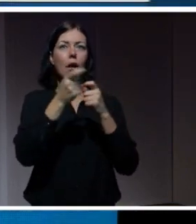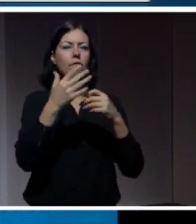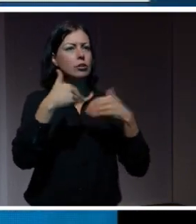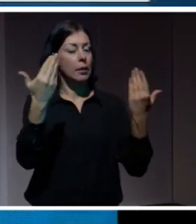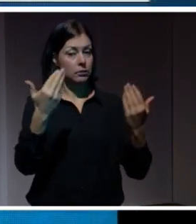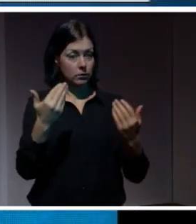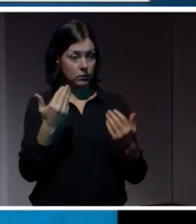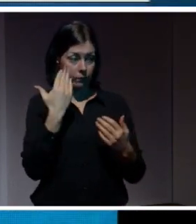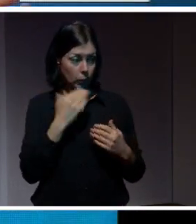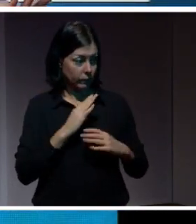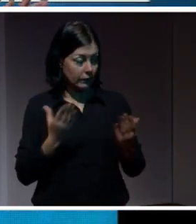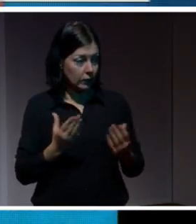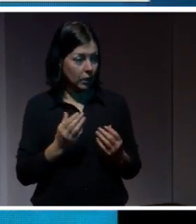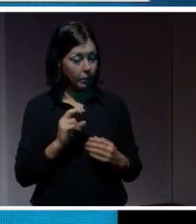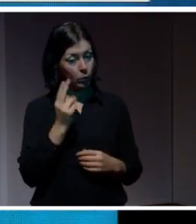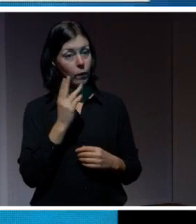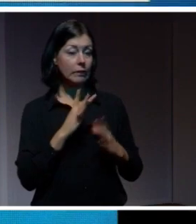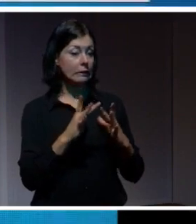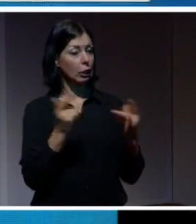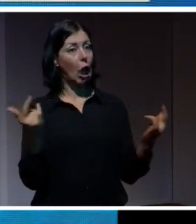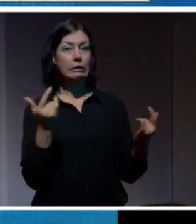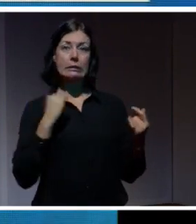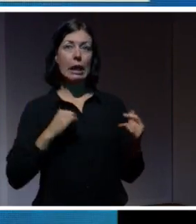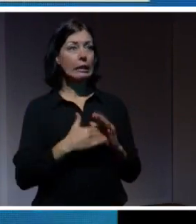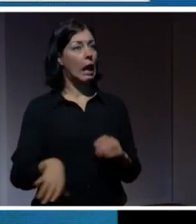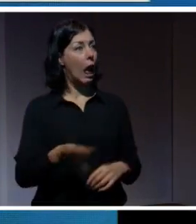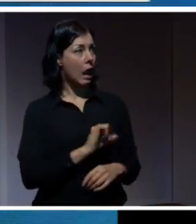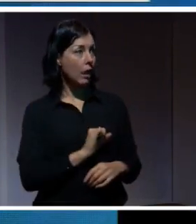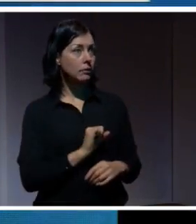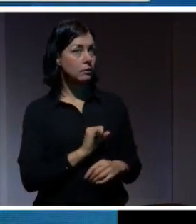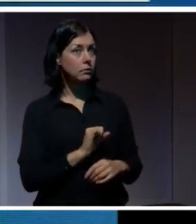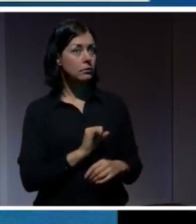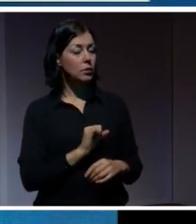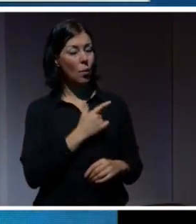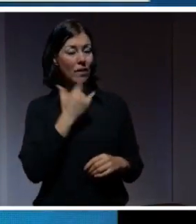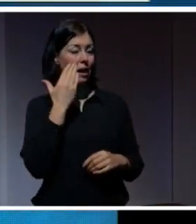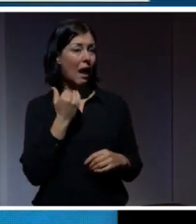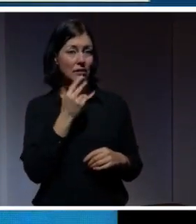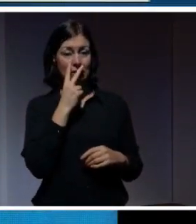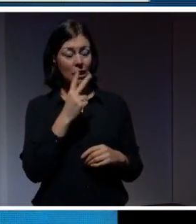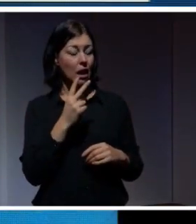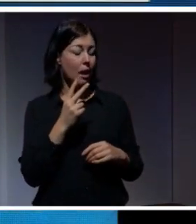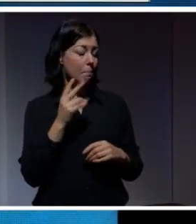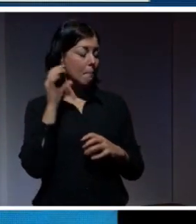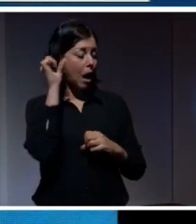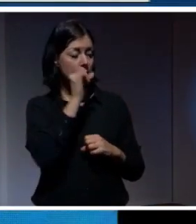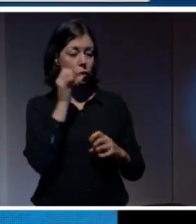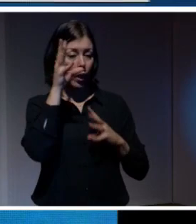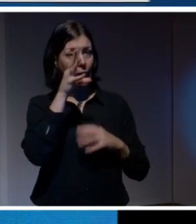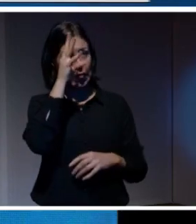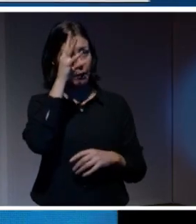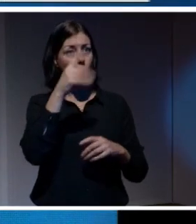Det fanns inte förr. Och nu finns det ett gratis och tillgängligt för alla. Och vi kommer att kunna se hur mycket hittapå videor som helst. Och jag har så många